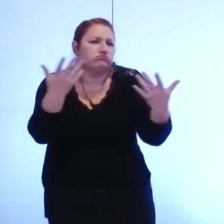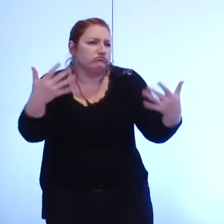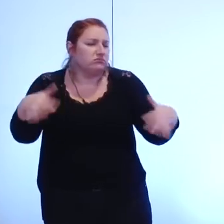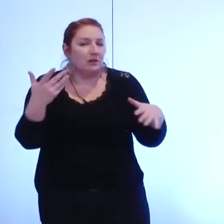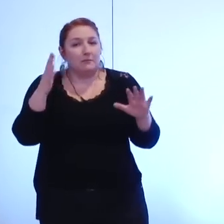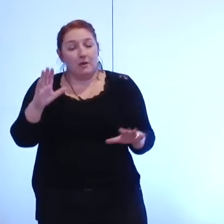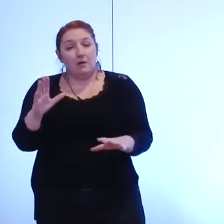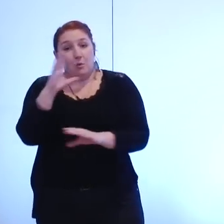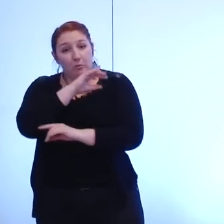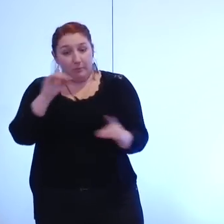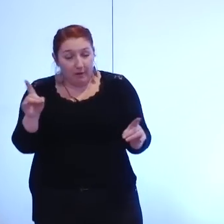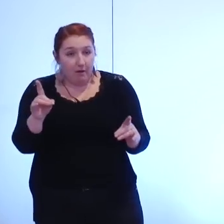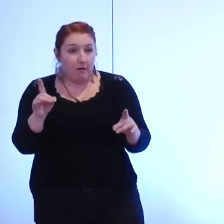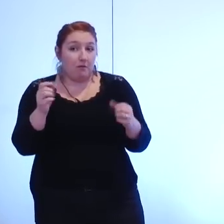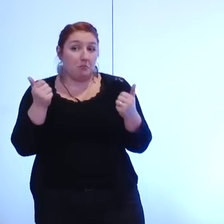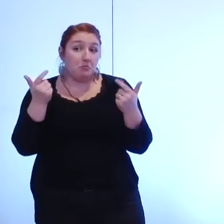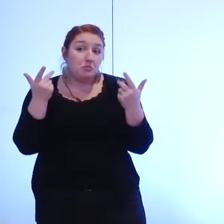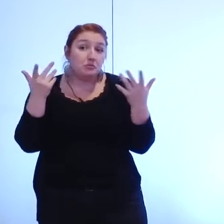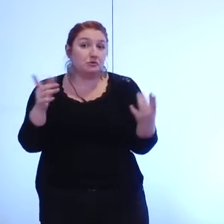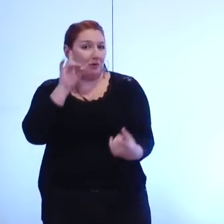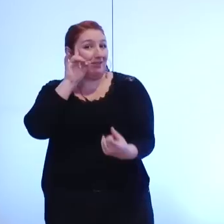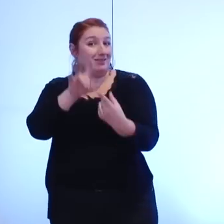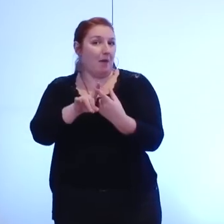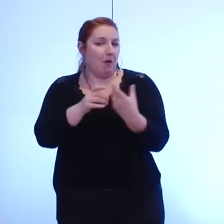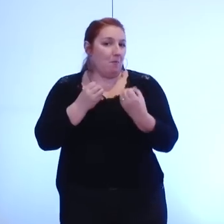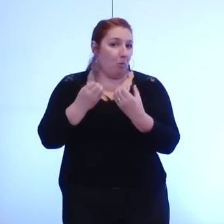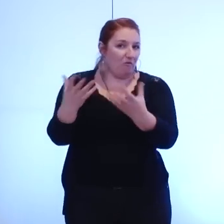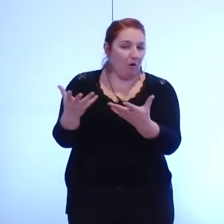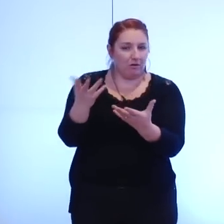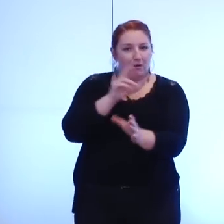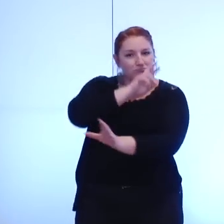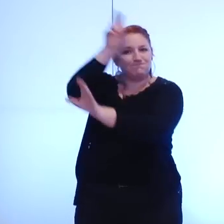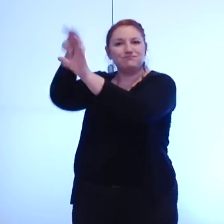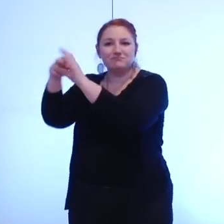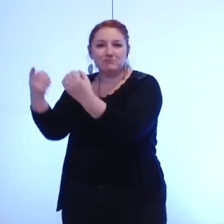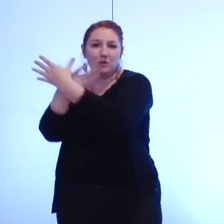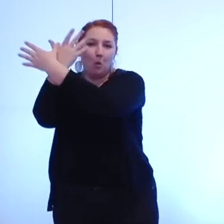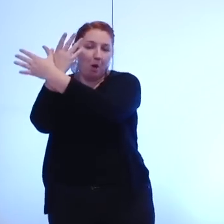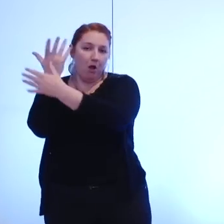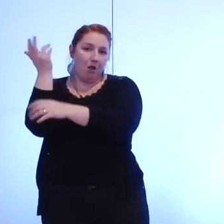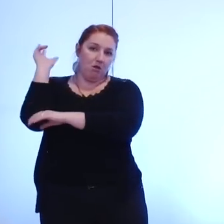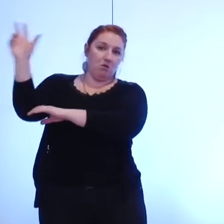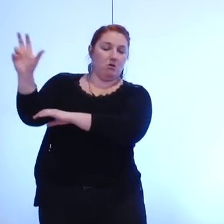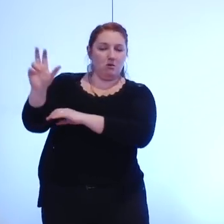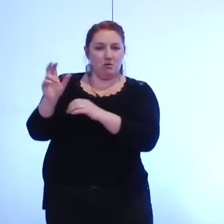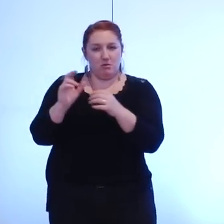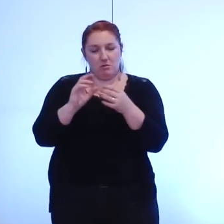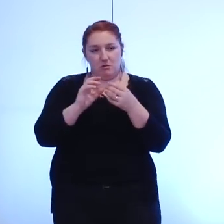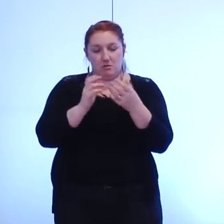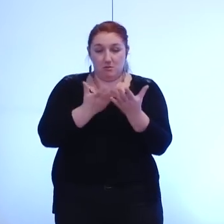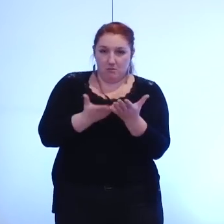qui s'inscrivent et qui complexifient ce passage en métropole notamment celle du